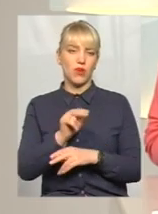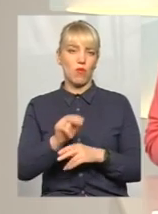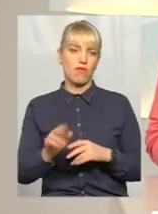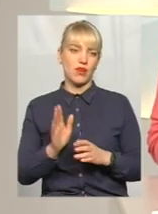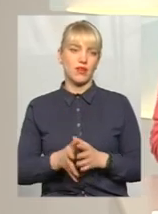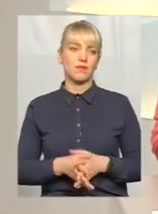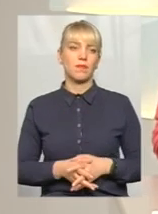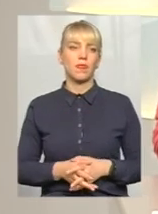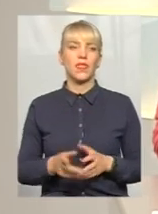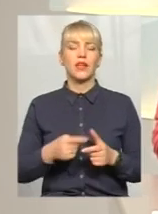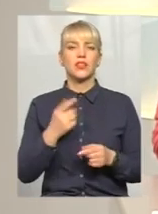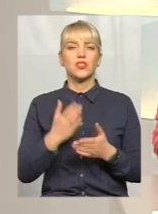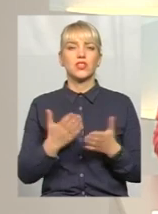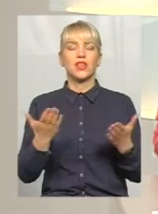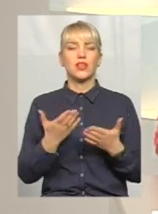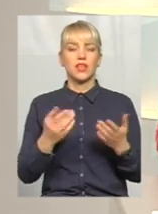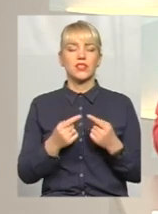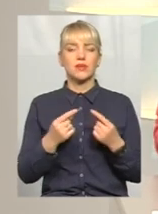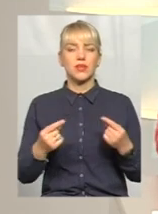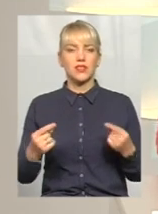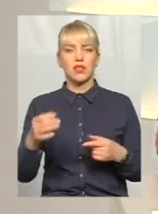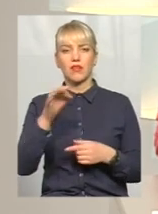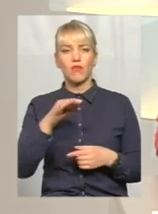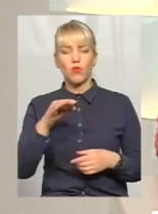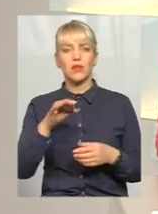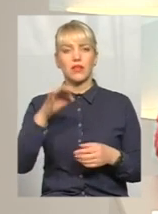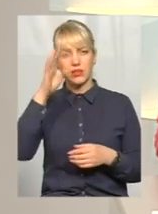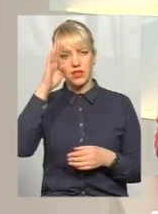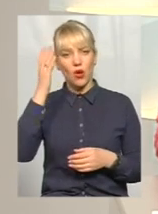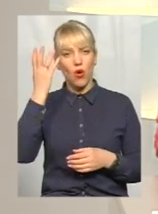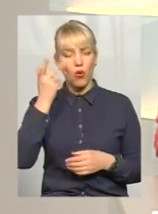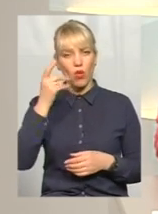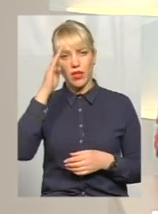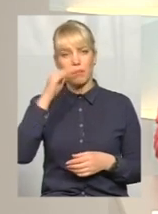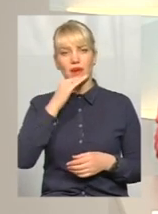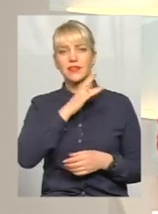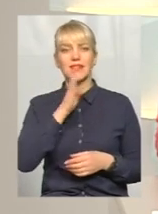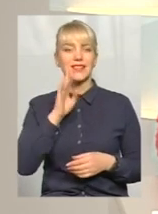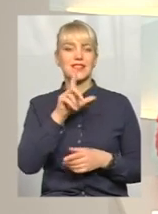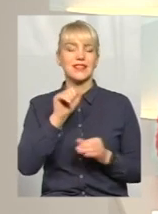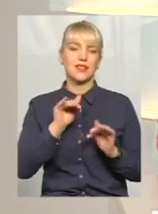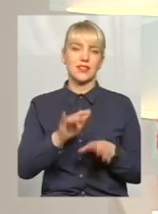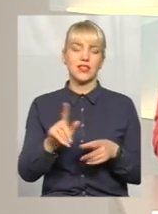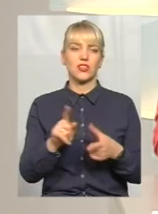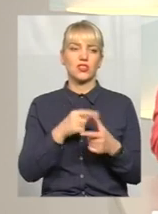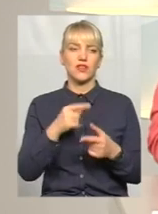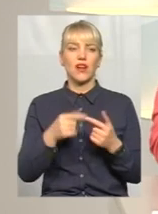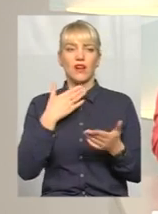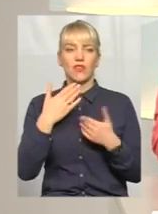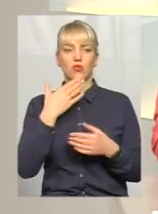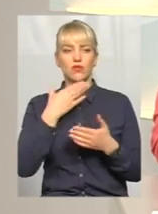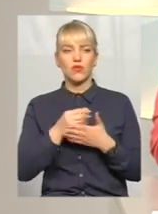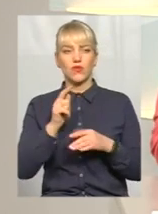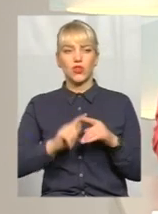є ще прецеденти по області, коли батьків за дії якісь чи відношення до своїх рідних